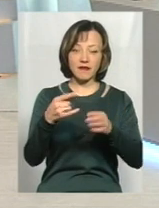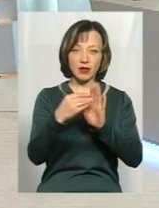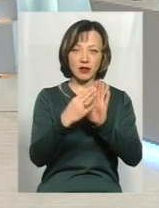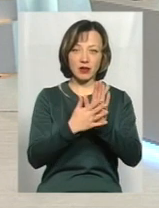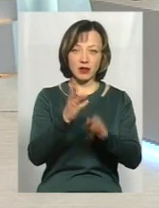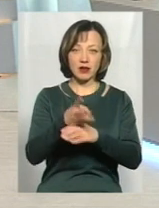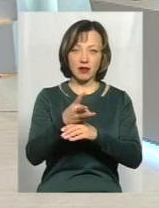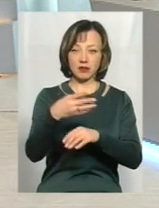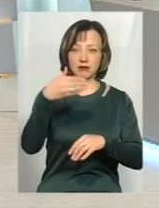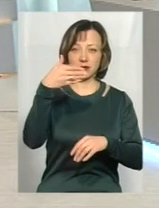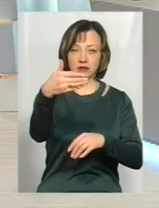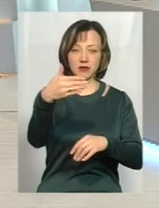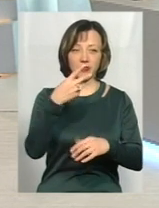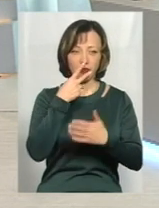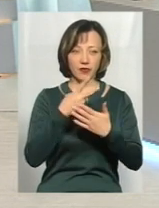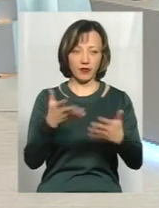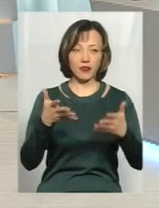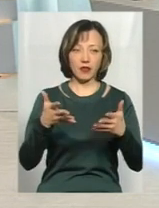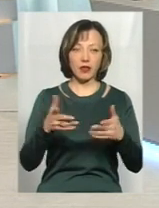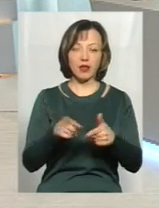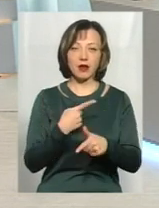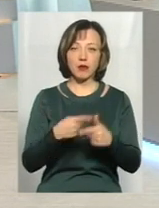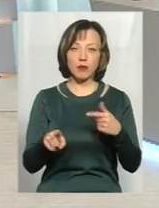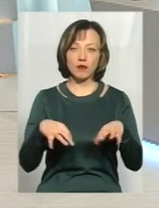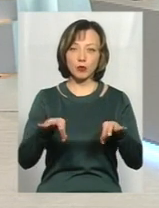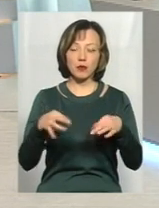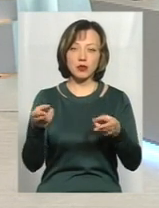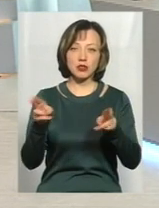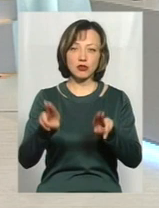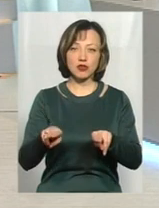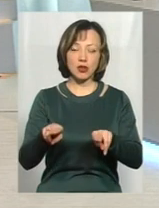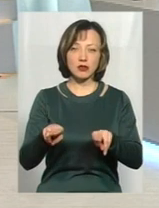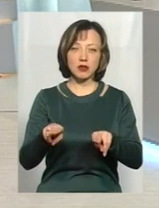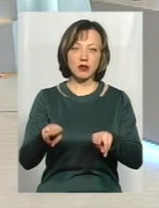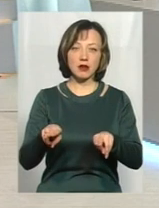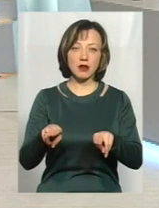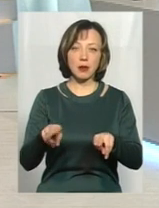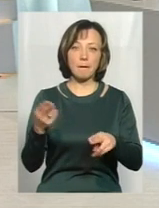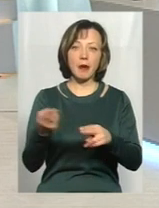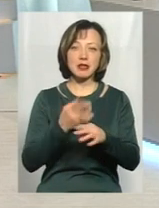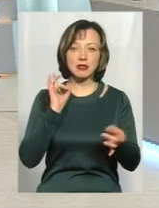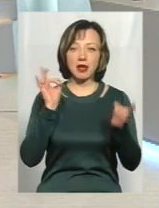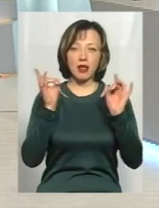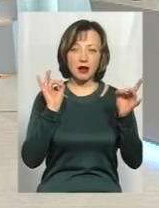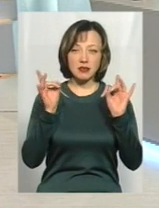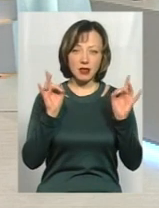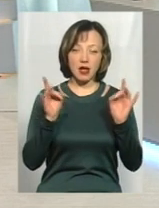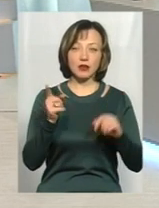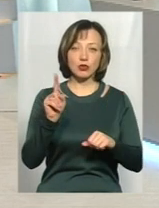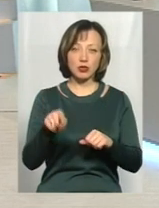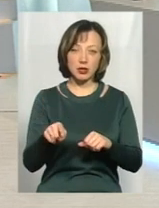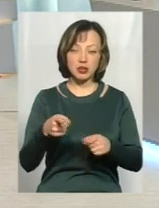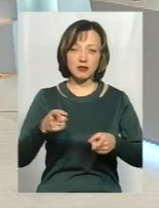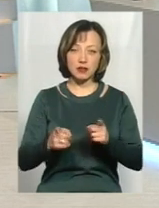на лобовому склі причіплений, або автомобілі залишаються в дворі, які не обладнані сигналізацією, і тоді,